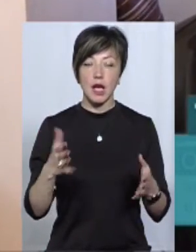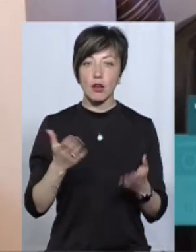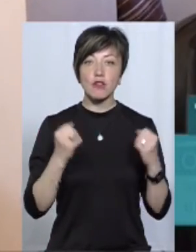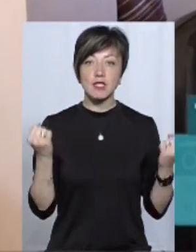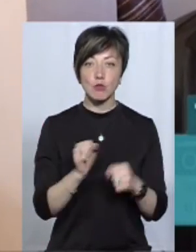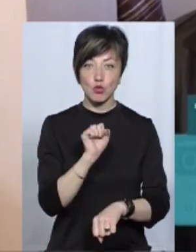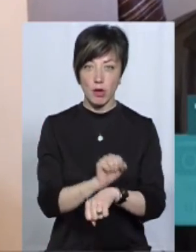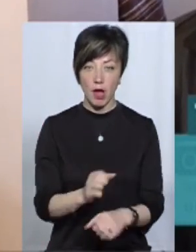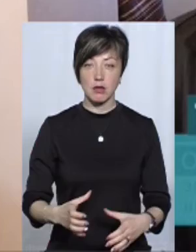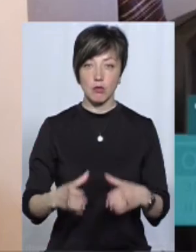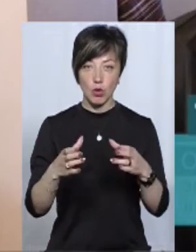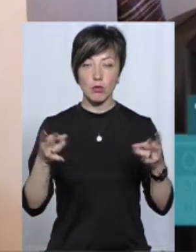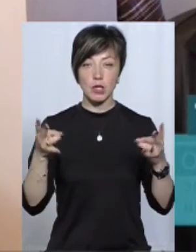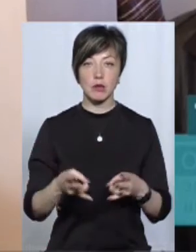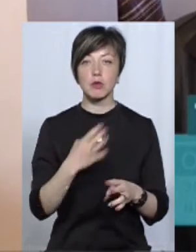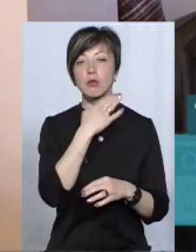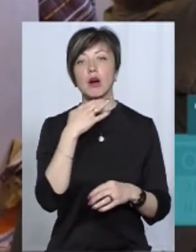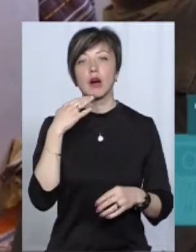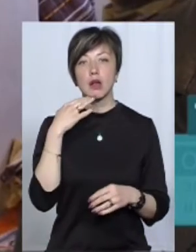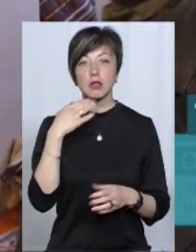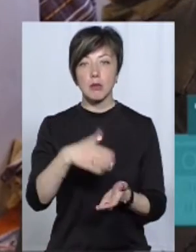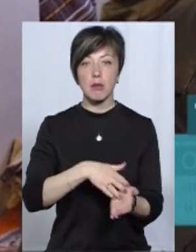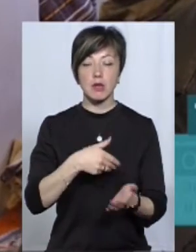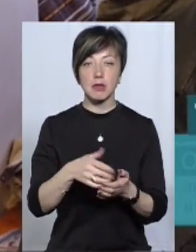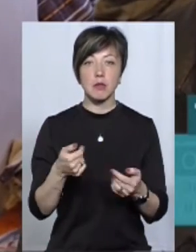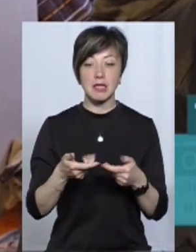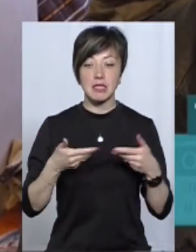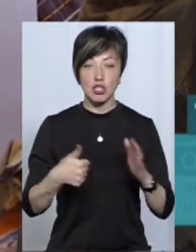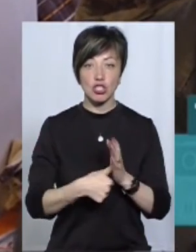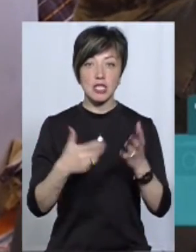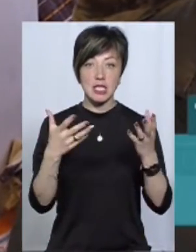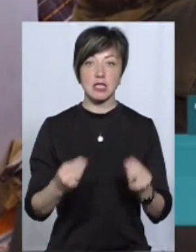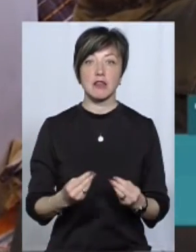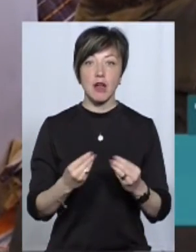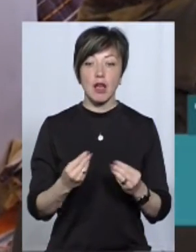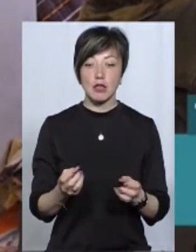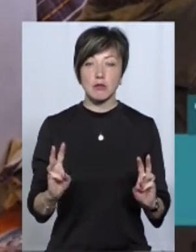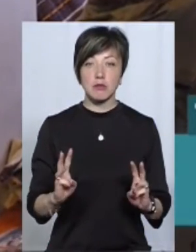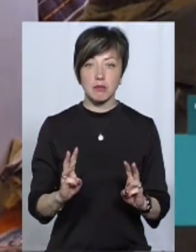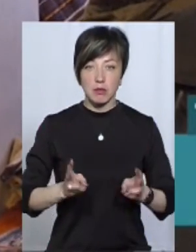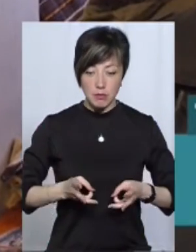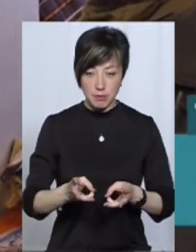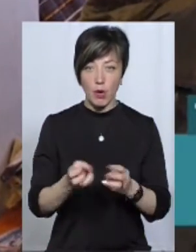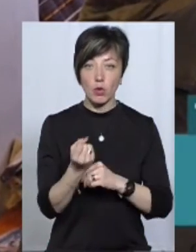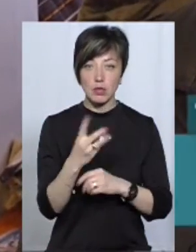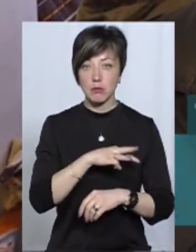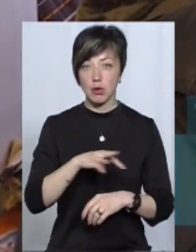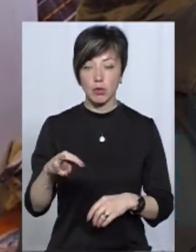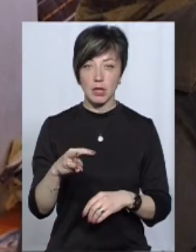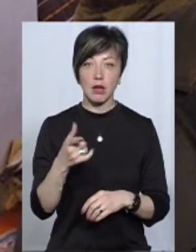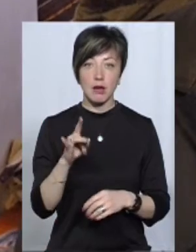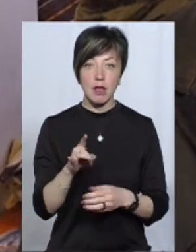зупиняється блок, для цього потрібно дуже багато мазута. Ми за 6 днів спалили на 11 мільйонів гривень